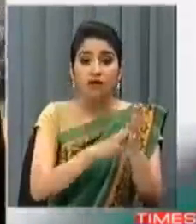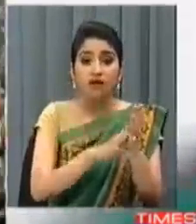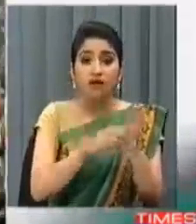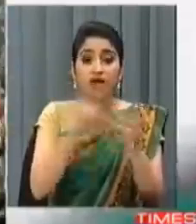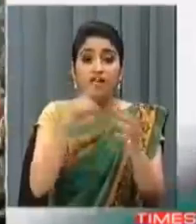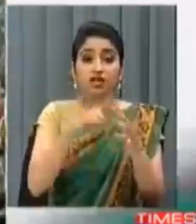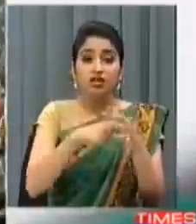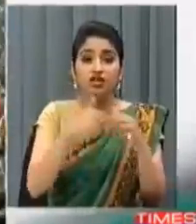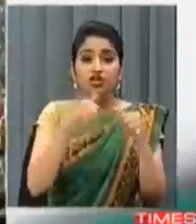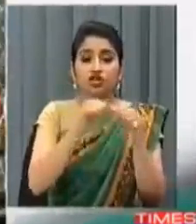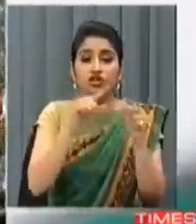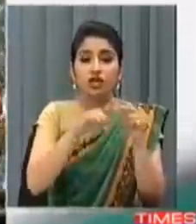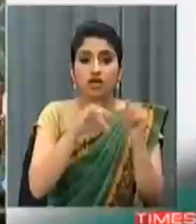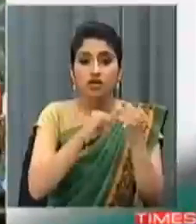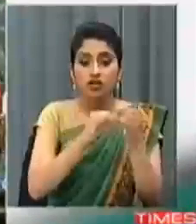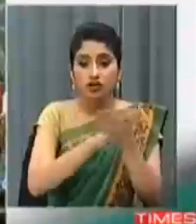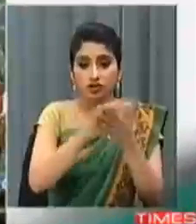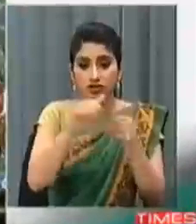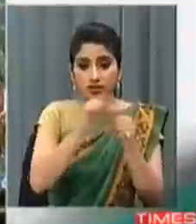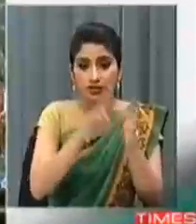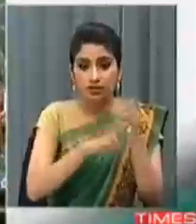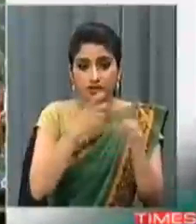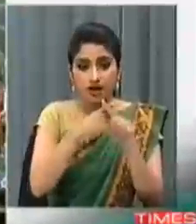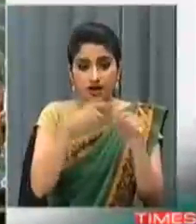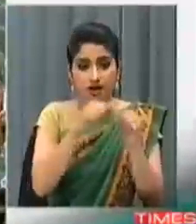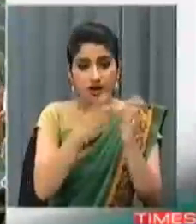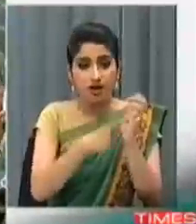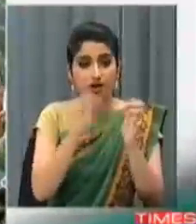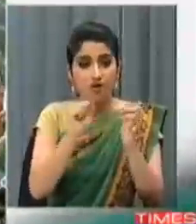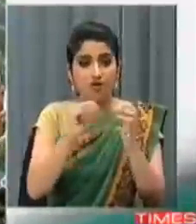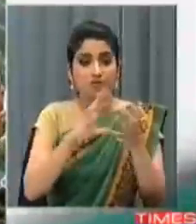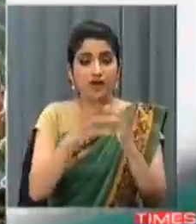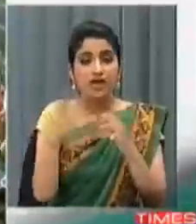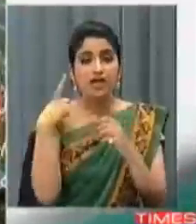जैश अंकर स्रीराम is leading this formation